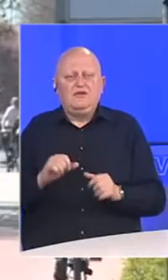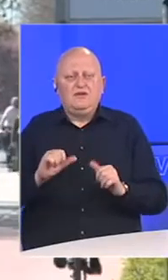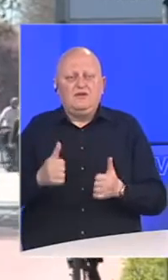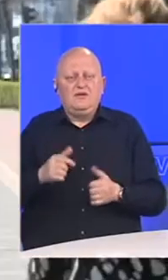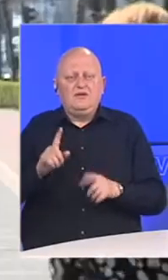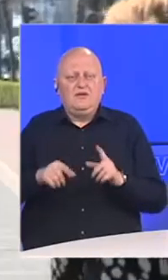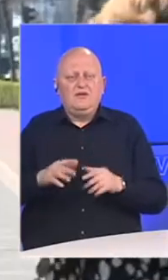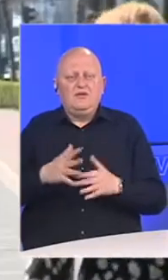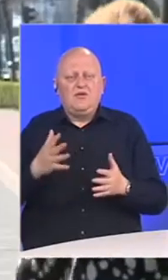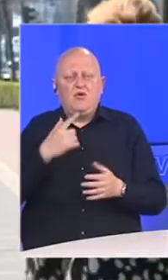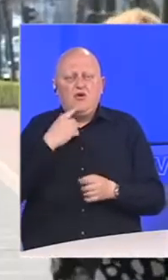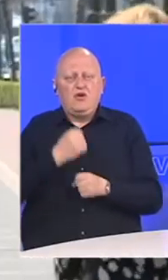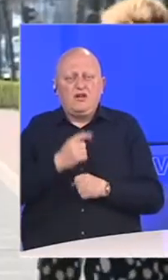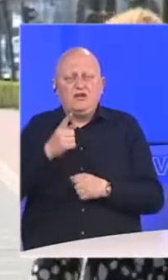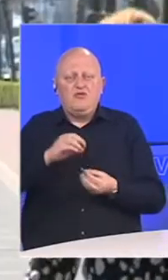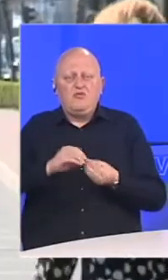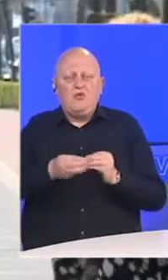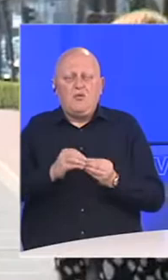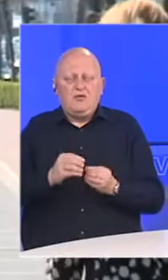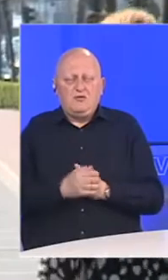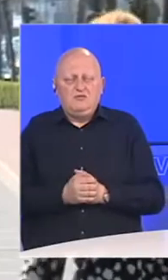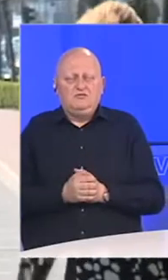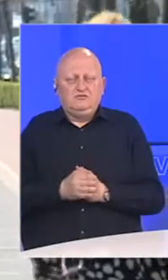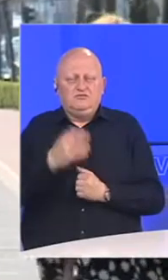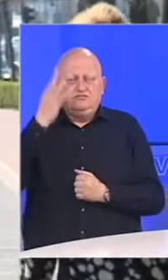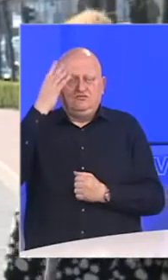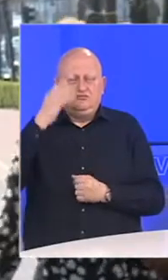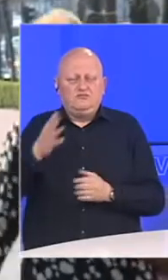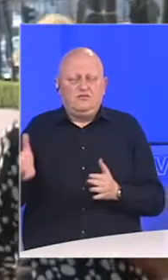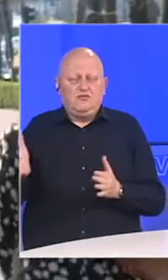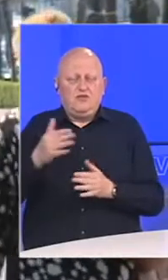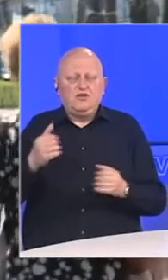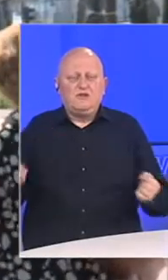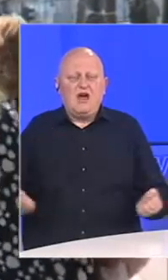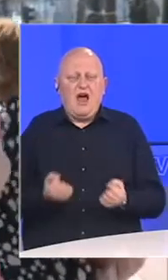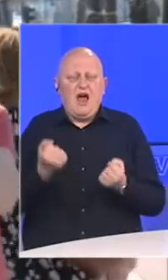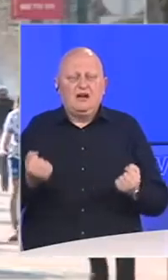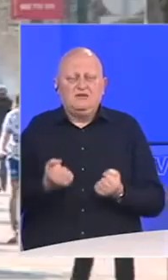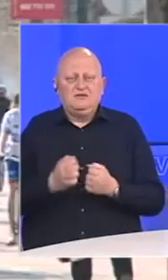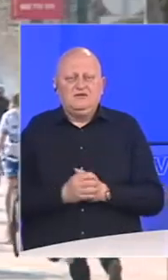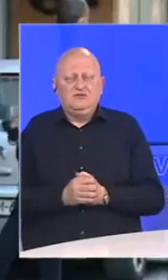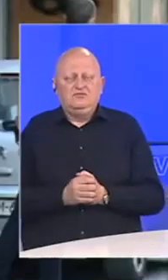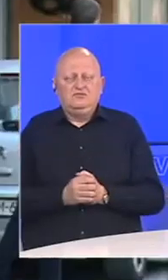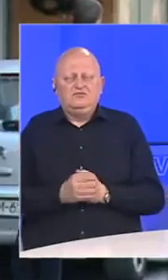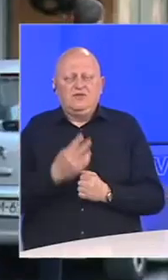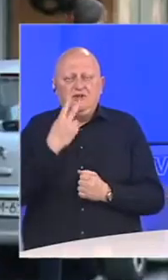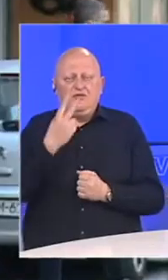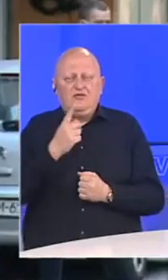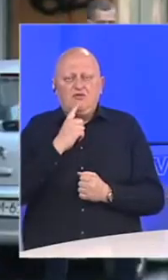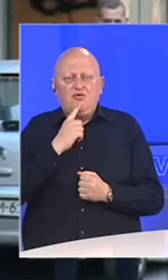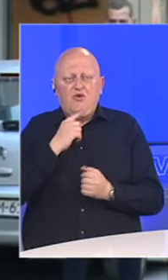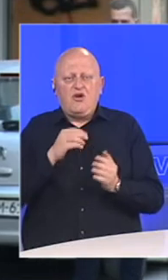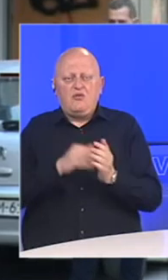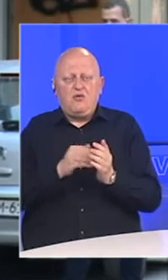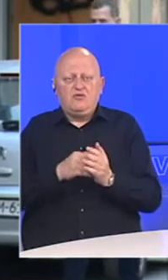li se neko ko već bavi njihovim problemima, odnosno pokrenuli smo akciju da vidimo koja im je